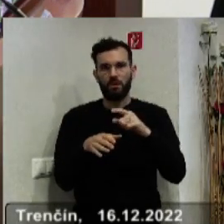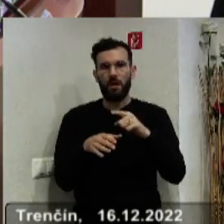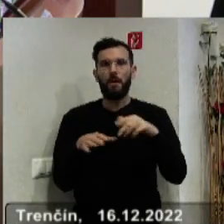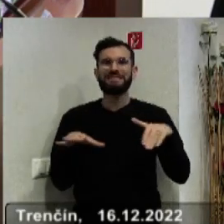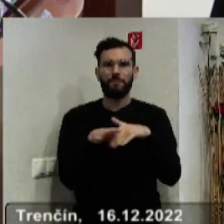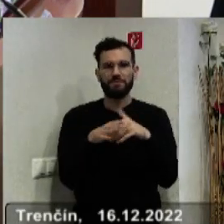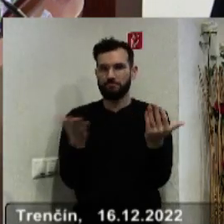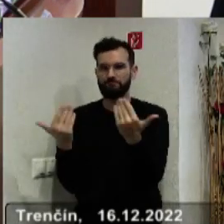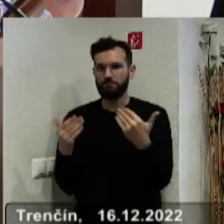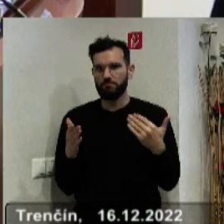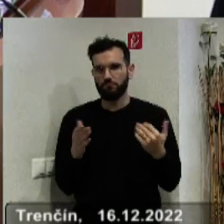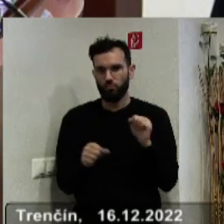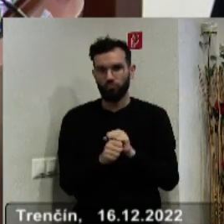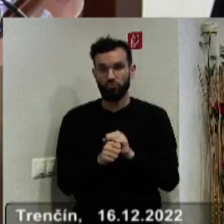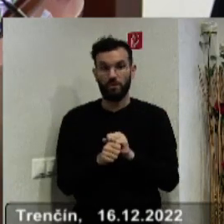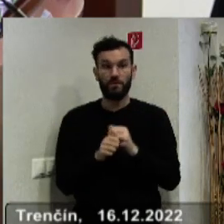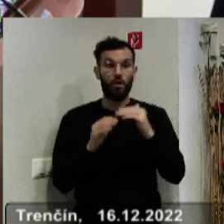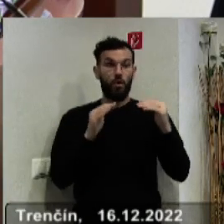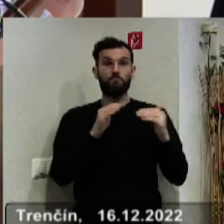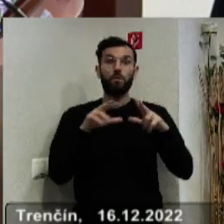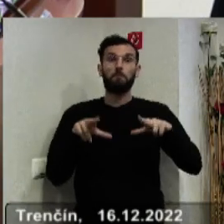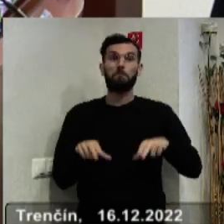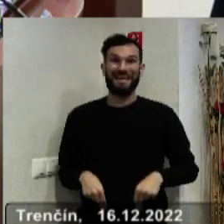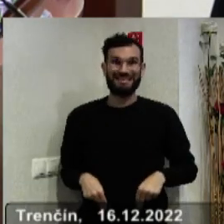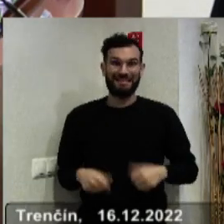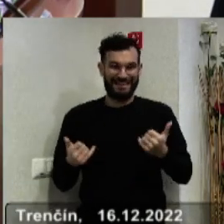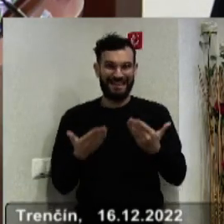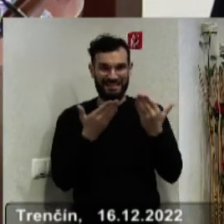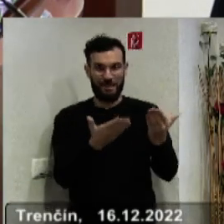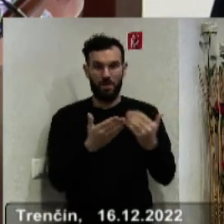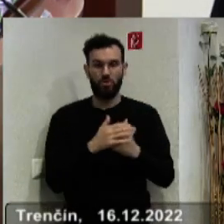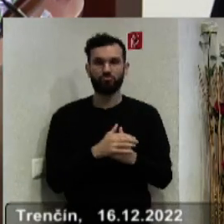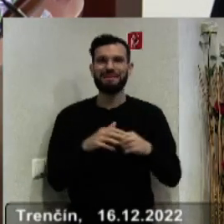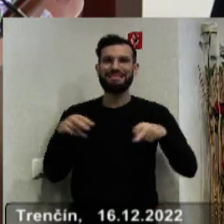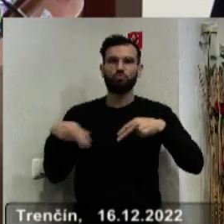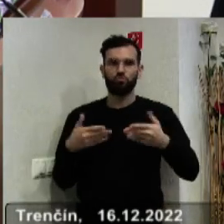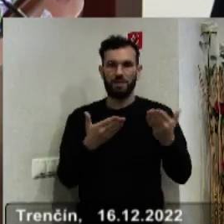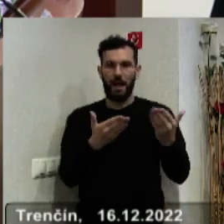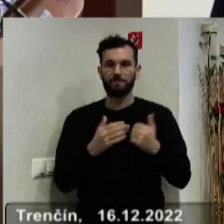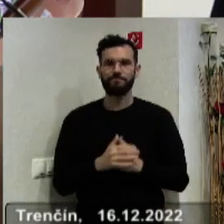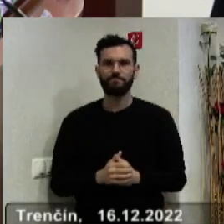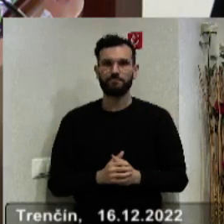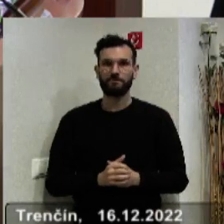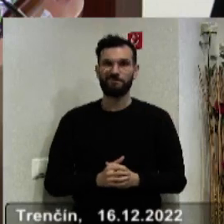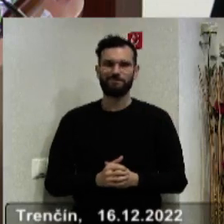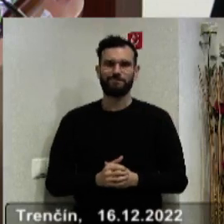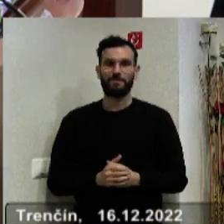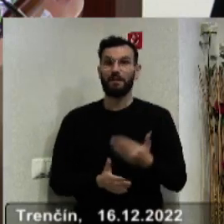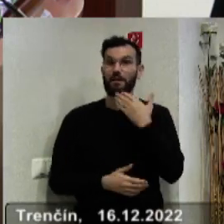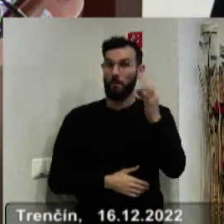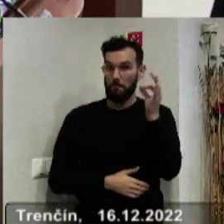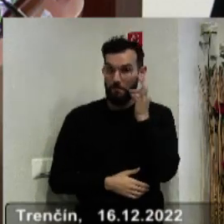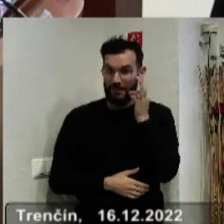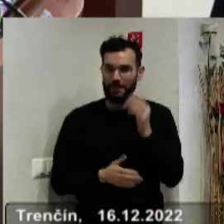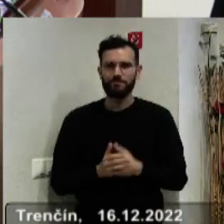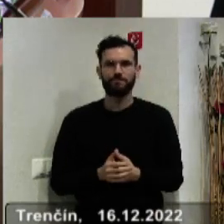zdravotníckého personálu. Pani podpresednička, nech sa páči do diskusie. Ďakujem